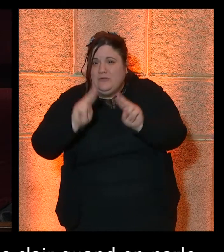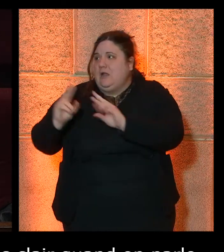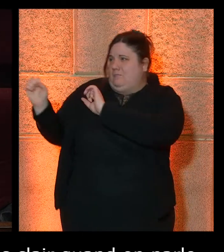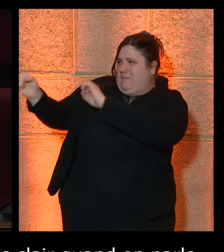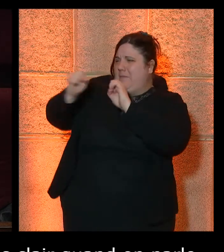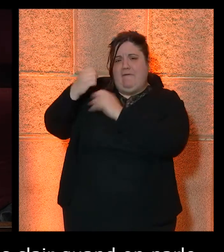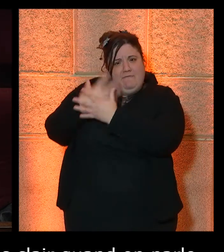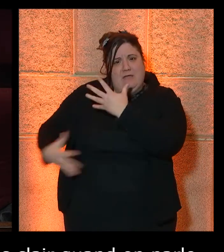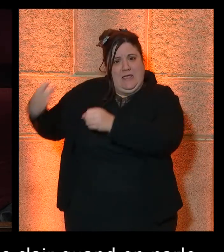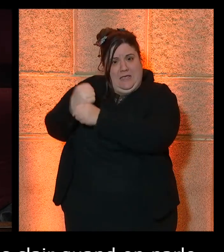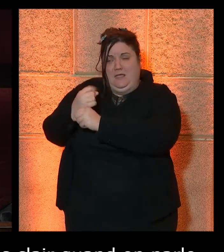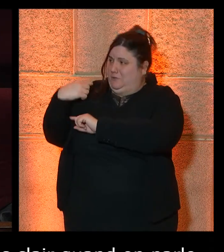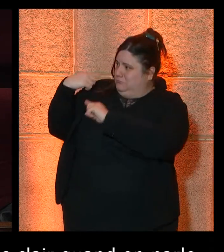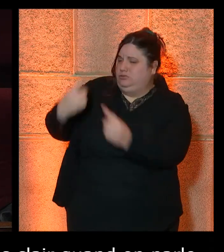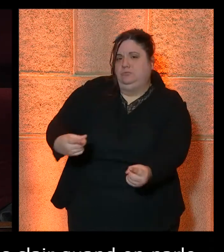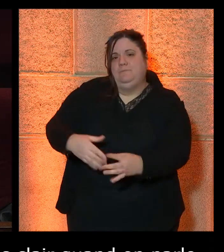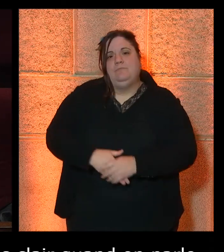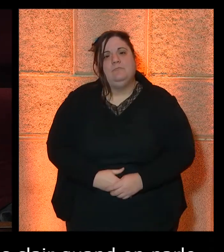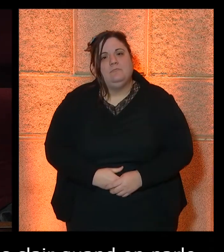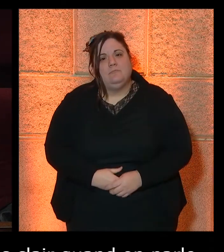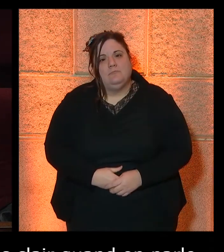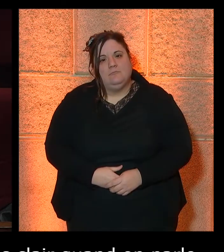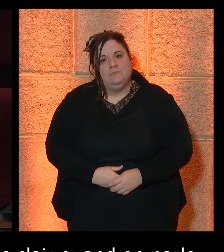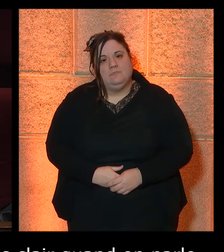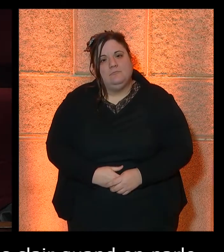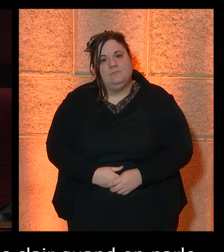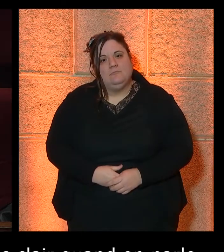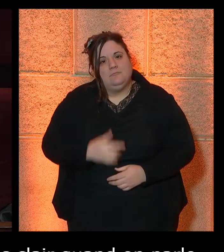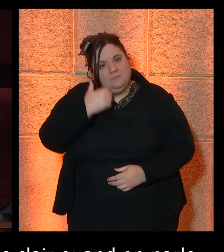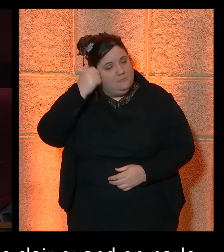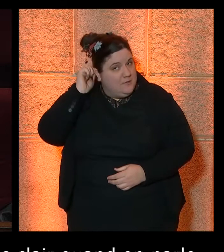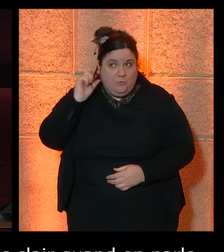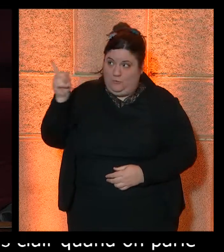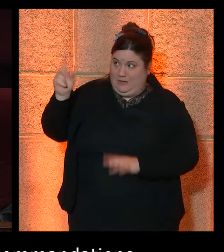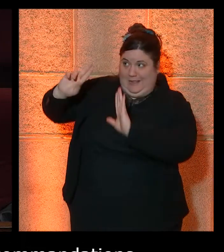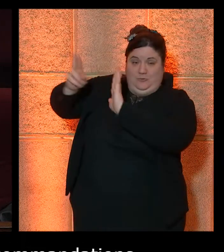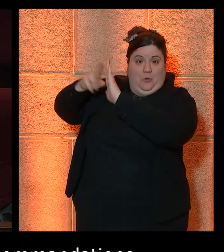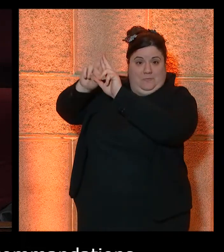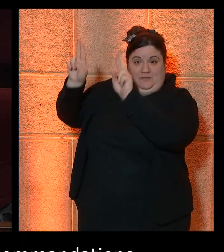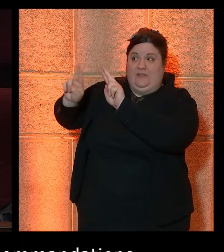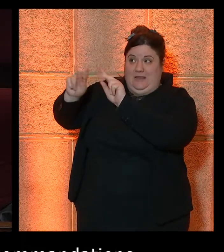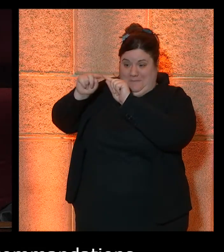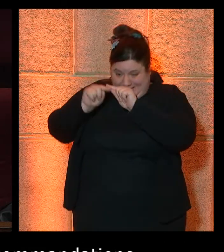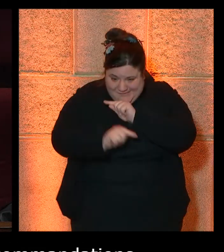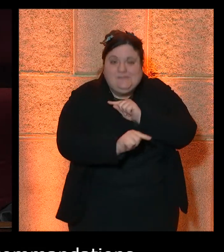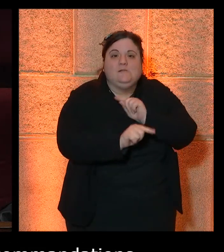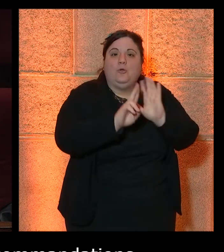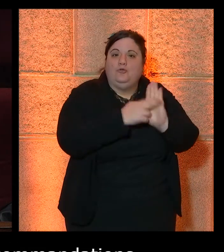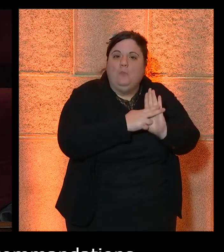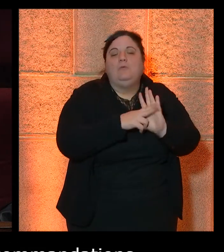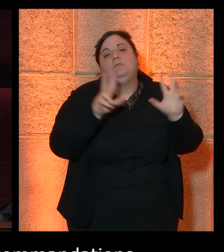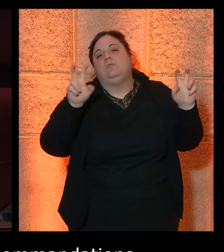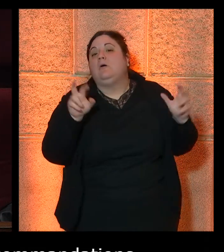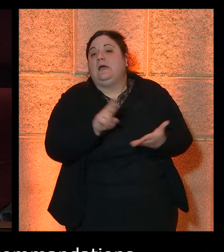existent et qui sont redescendues progressivement dans des normes qu'on appelle des normes régionales, c'est-à-dire qu'on a une norme en Europe